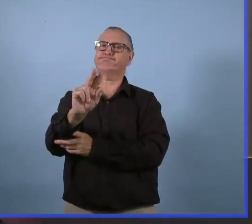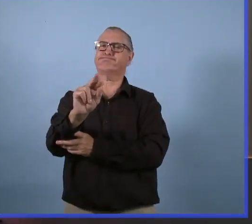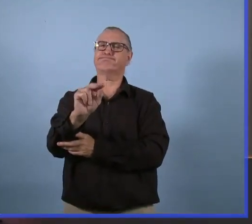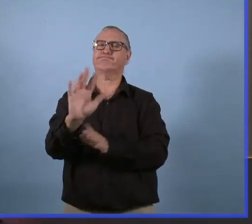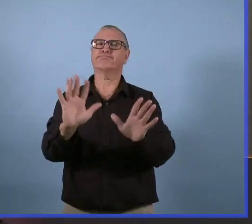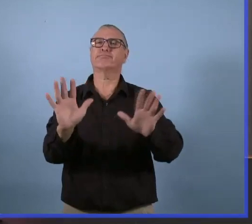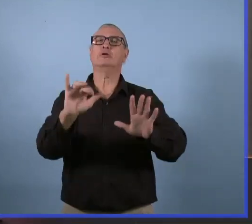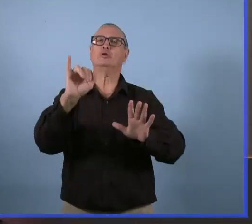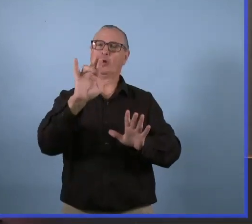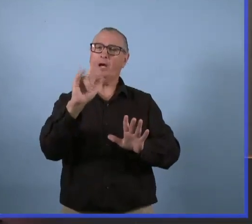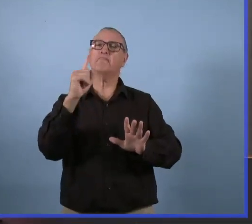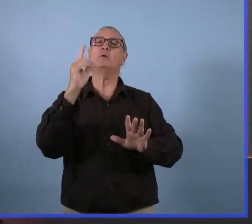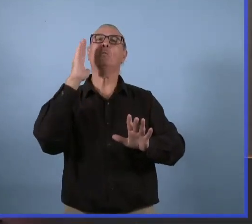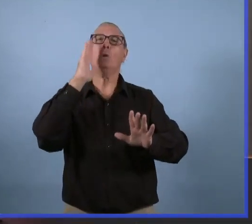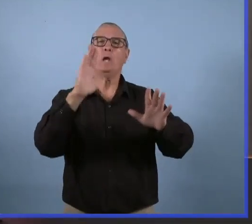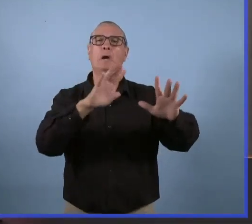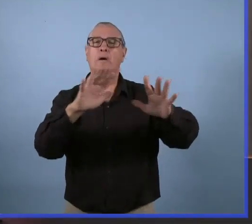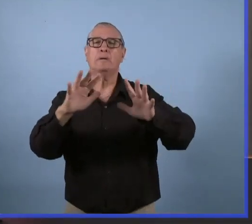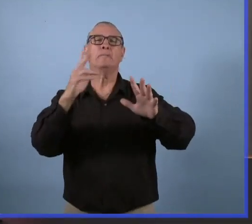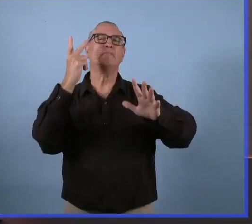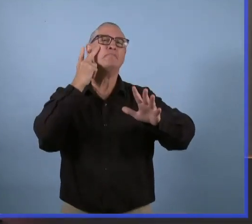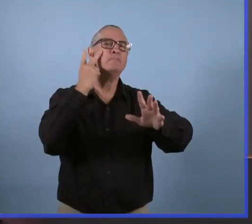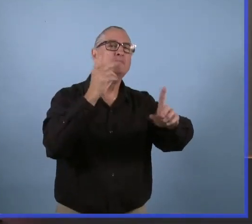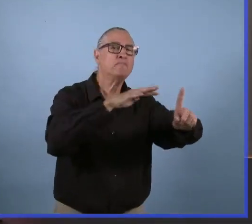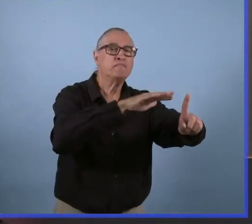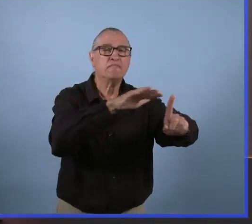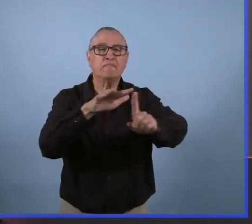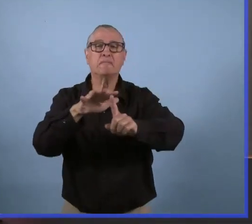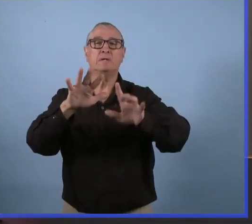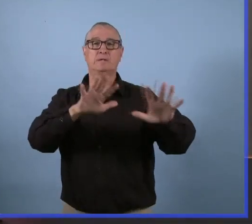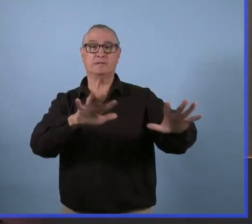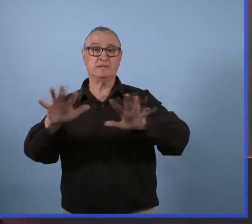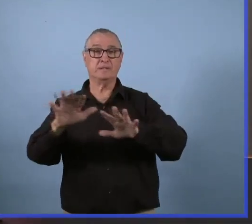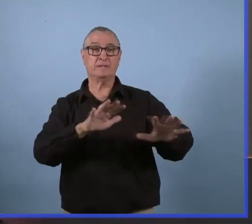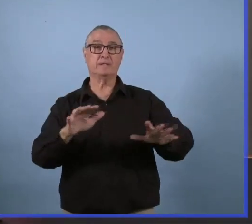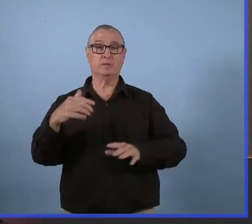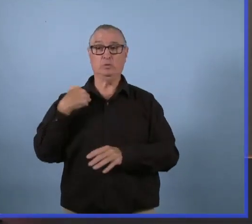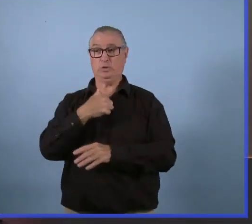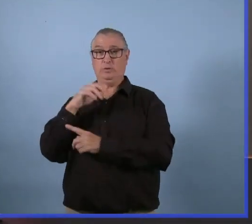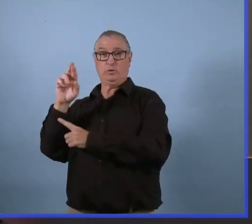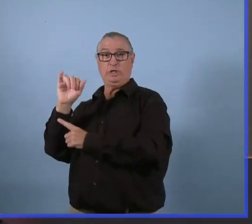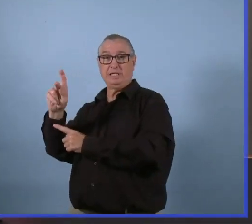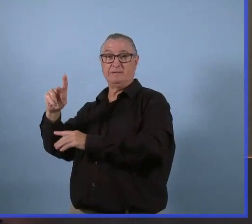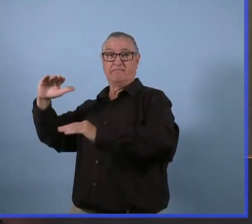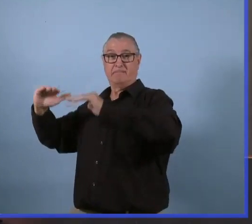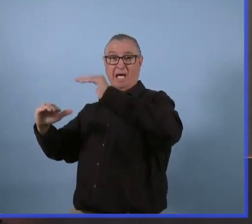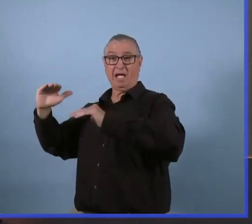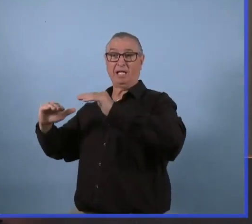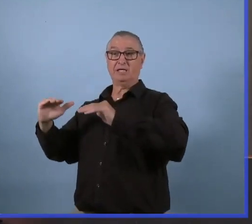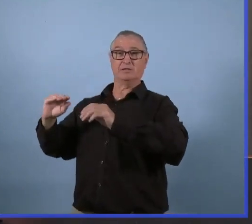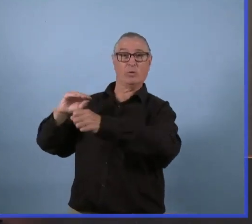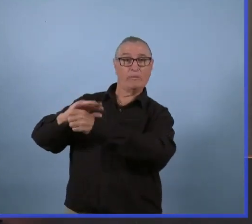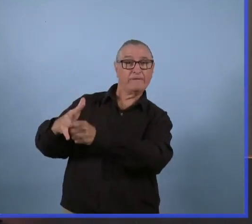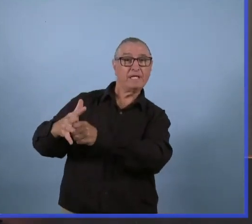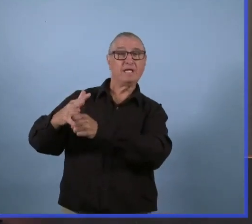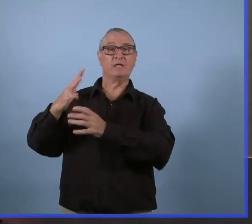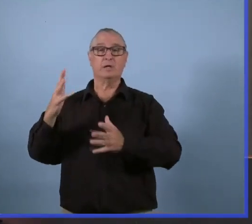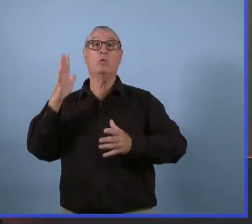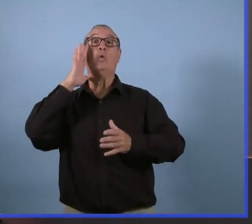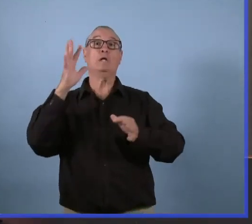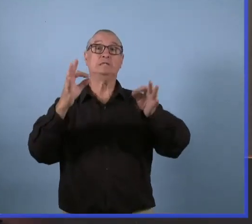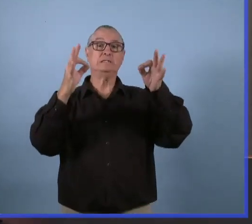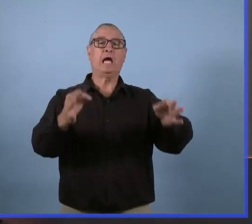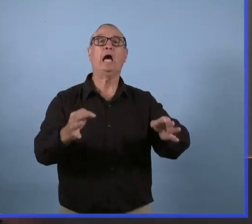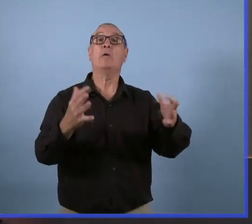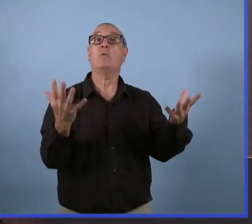même si on arrive à notre cible pour la vaccination. On va regarder tous les indicateurs, voir ce qu'on va pouvoir faire par rapport au risque.